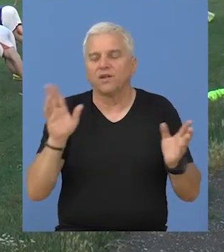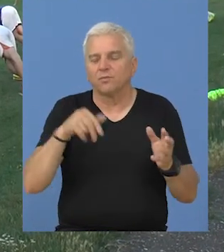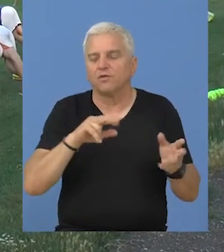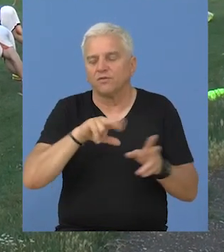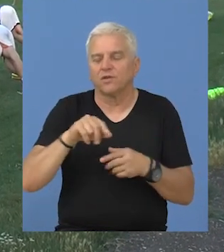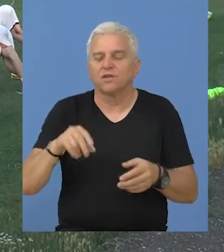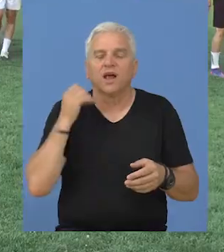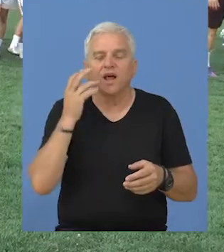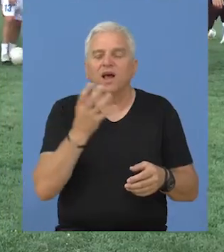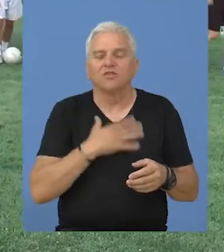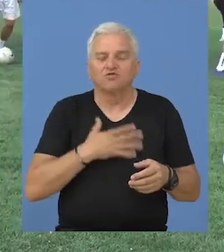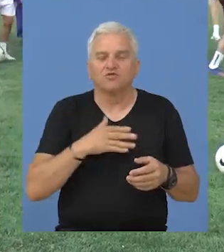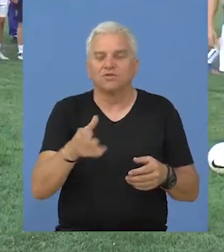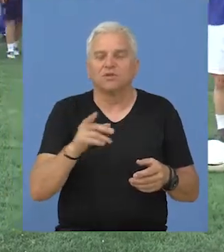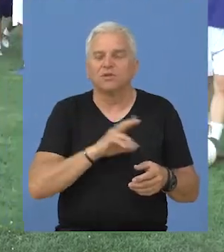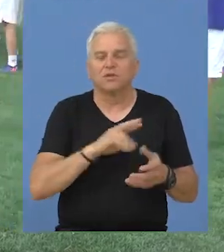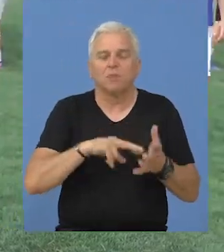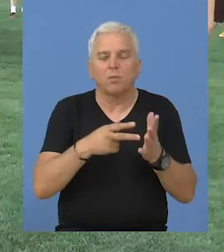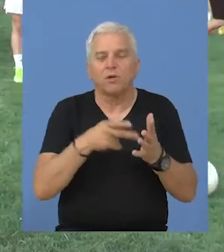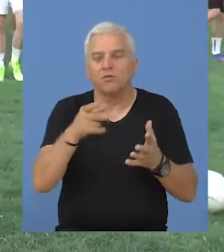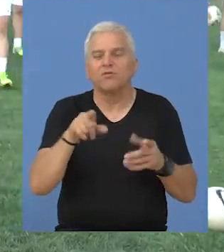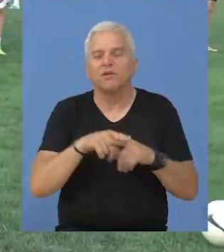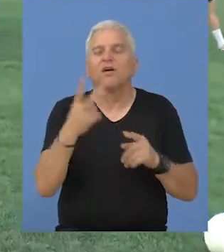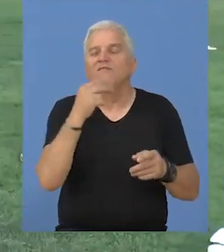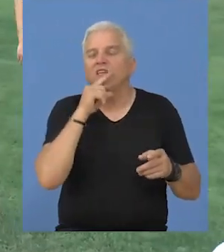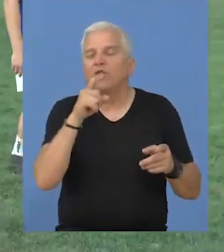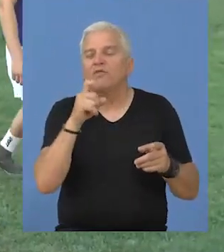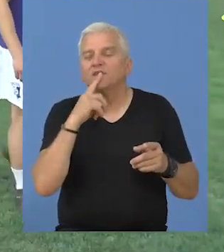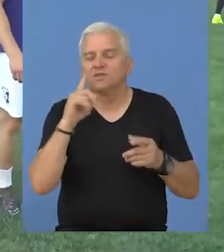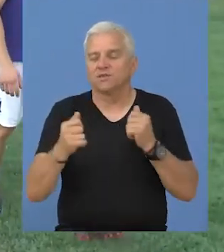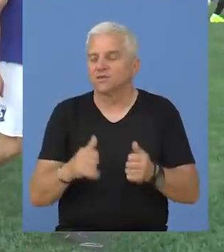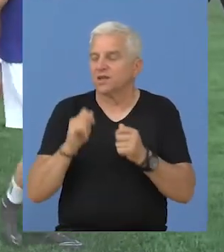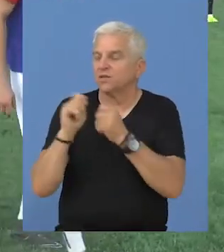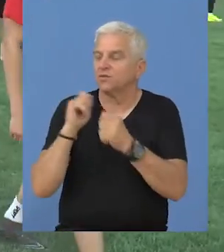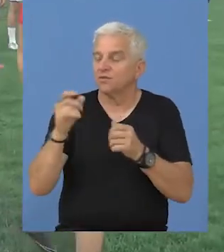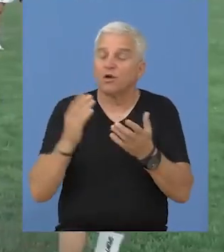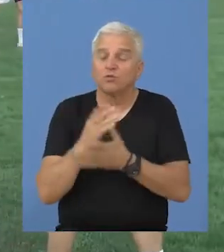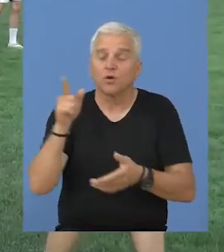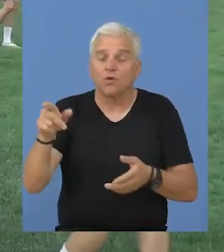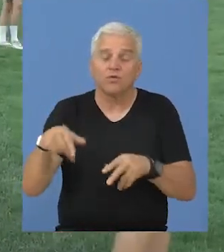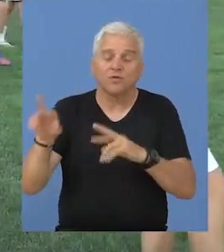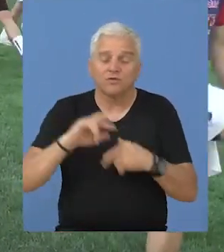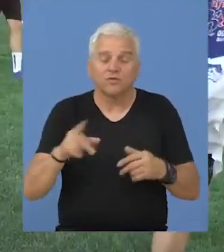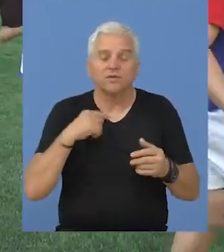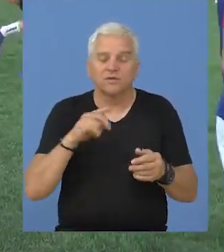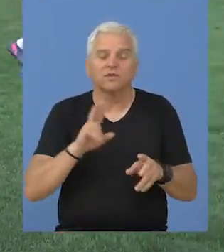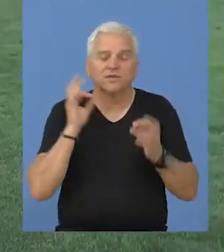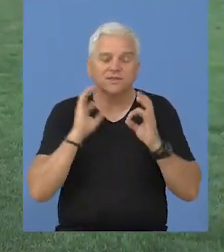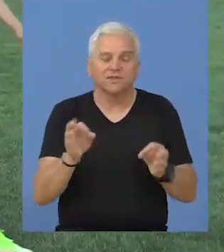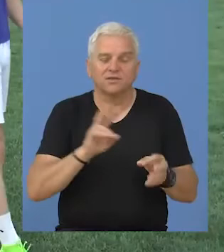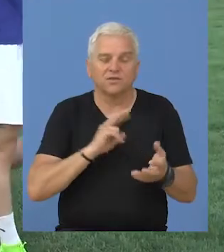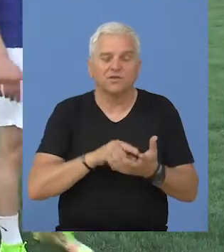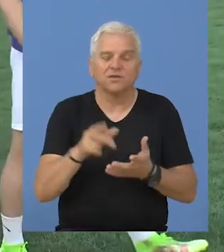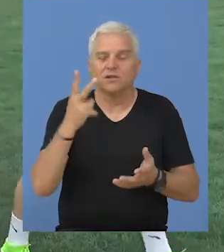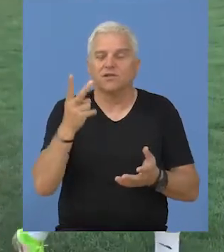ako ne, vrata su tu otvorena, može da se vrati kad god poželi. Imamo još u planu i Vinovića, možda sa njim pregovaramo danas, pa ako on dođe,